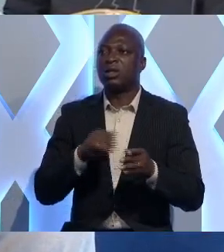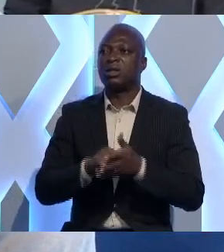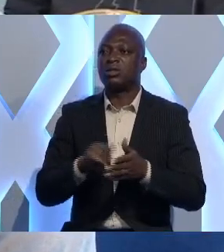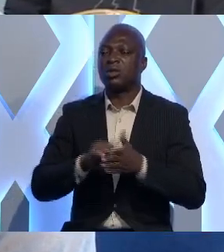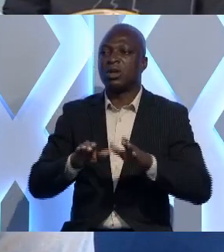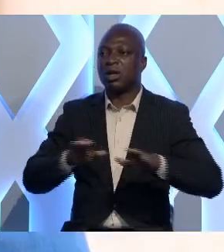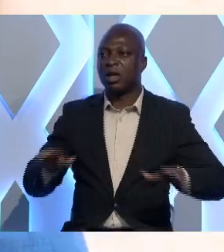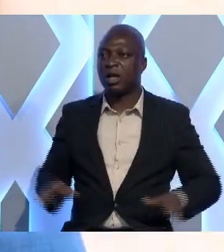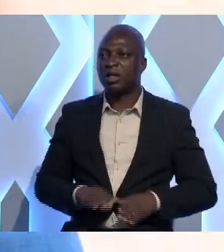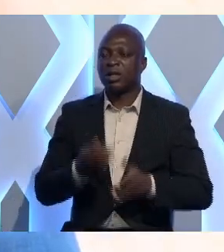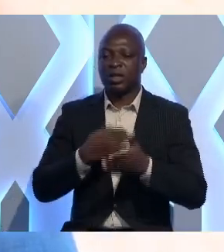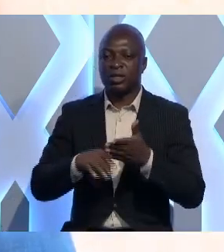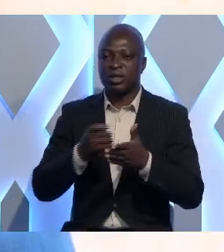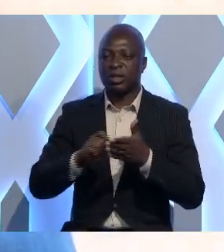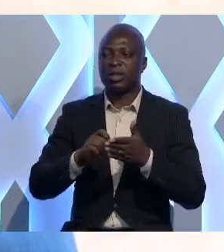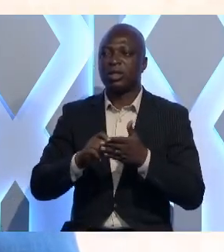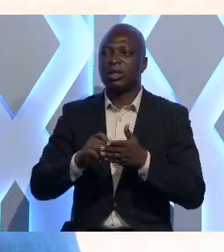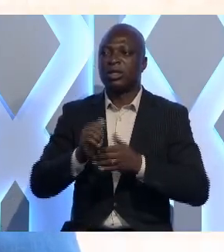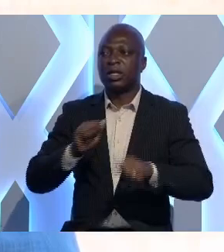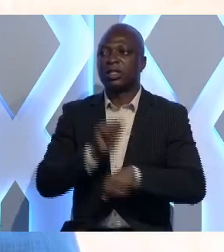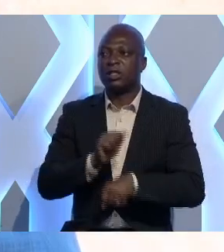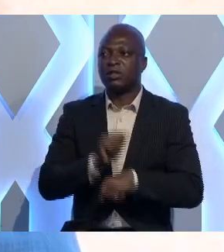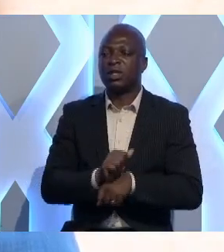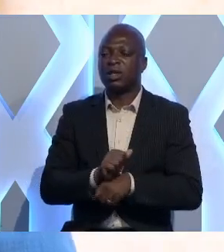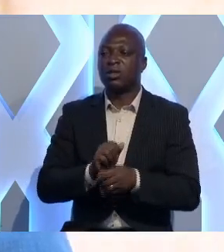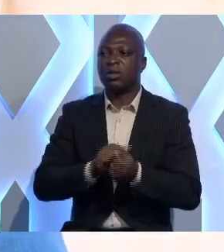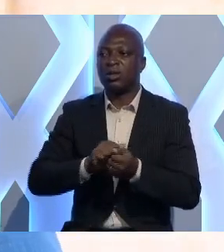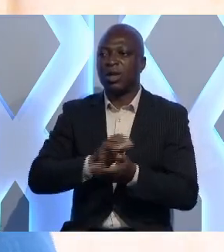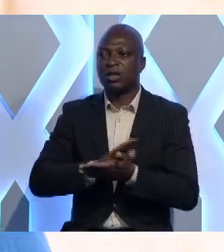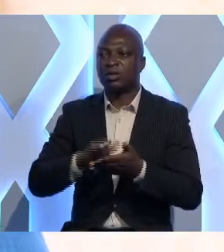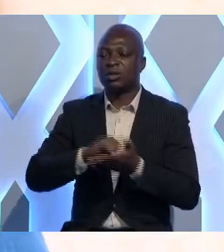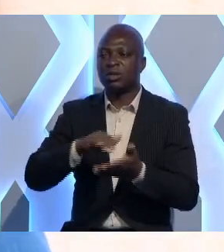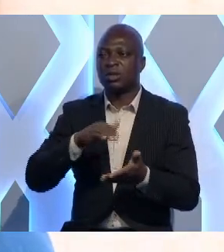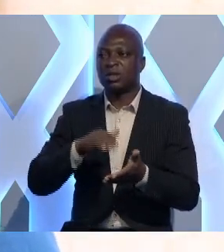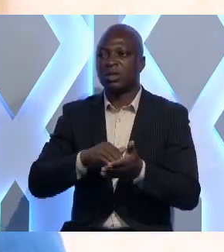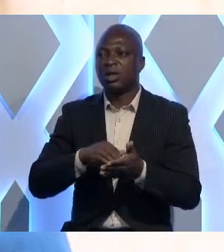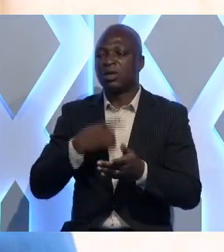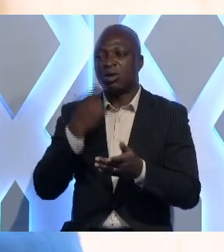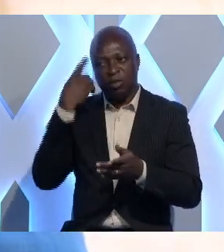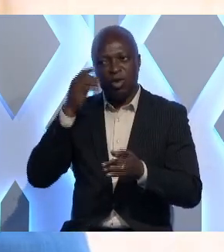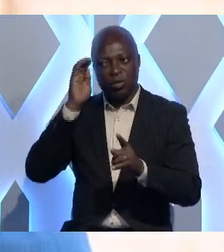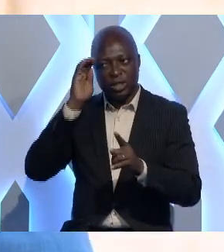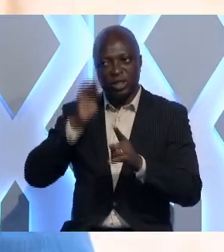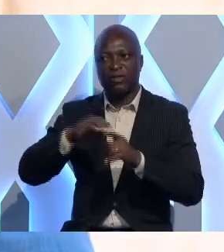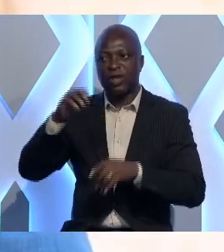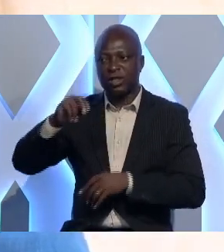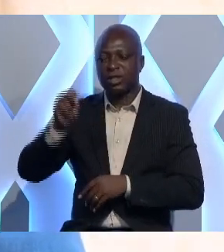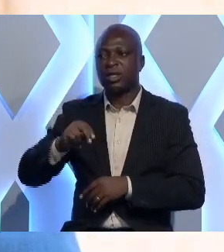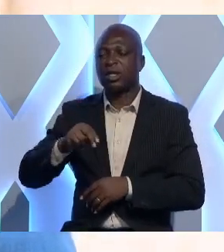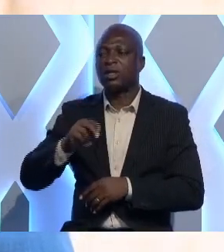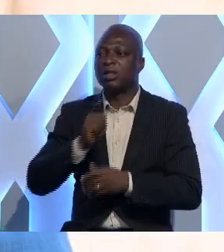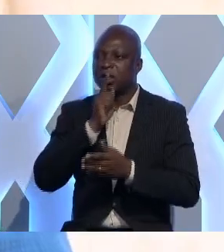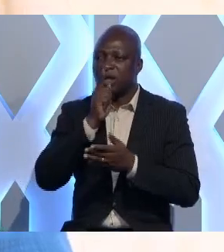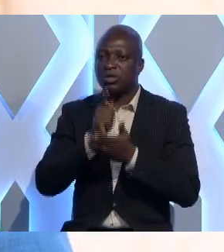cadre que s'inscrivent les activités menées par le CERN et qui ont pour objectif essentiel d